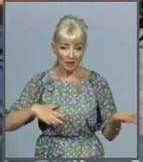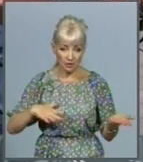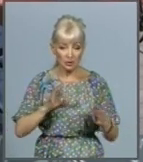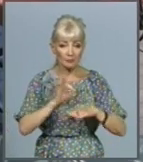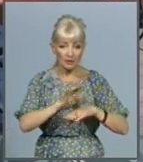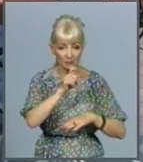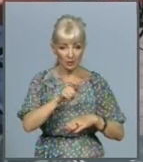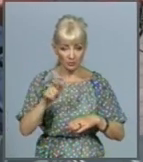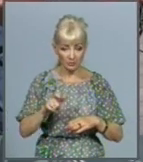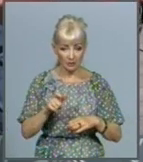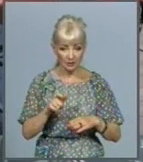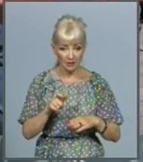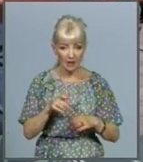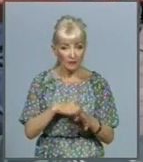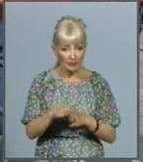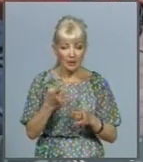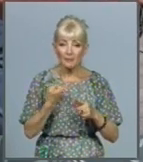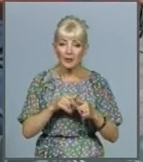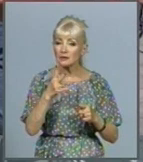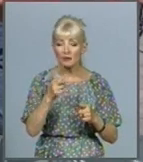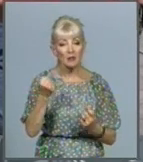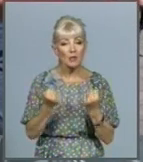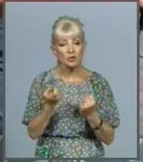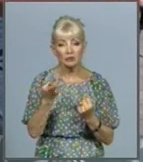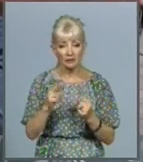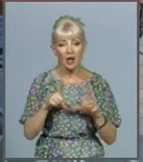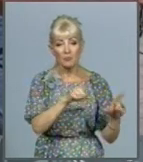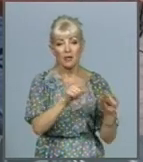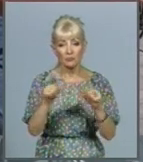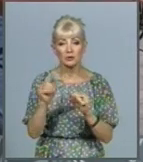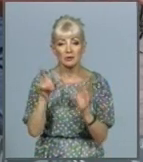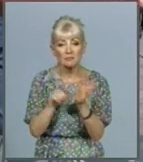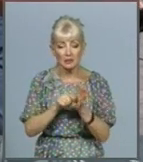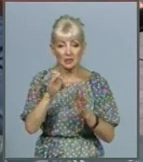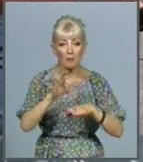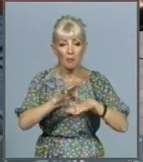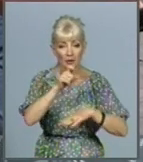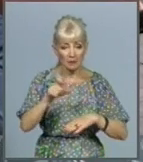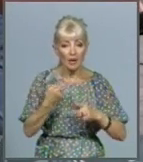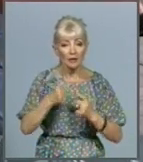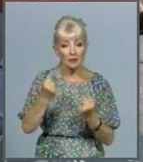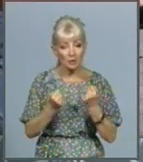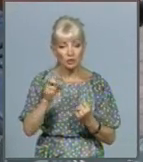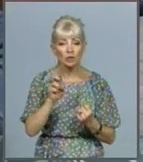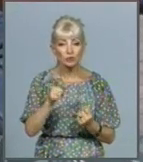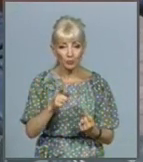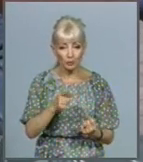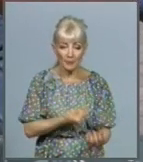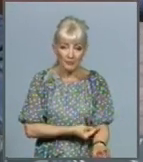не машина для перевозки больних, це машина для того, щоб брати забор